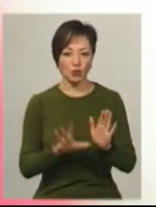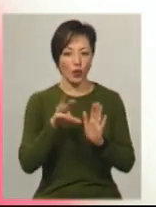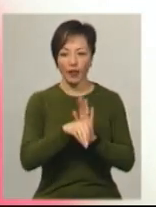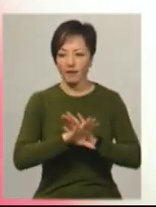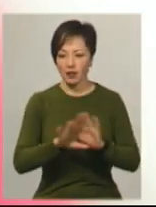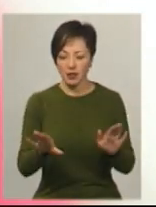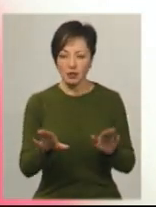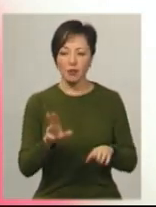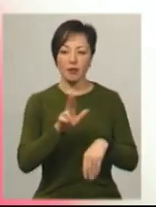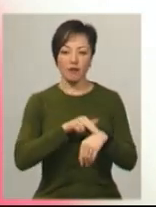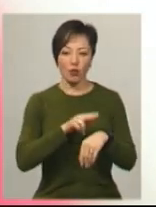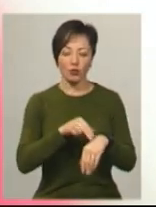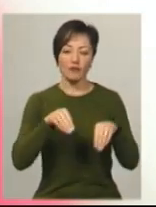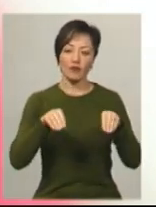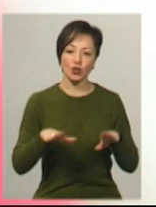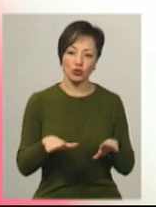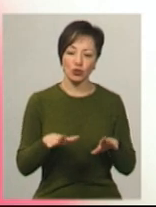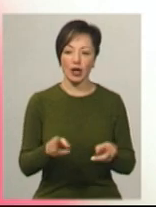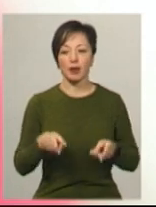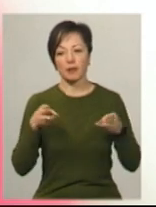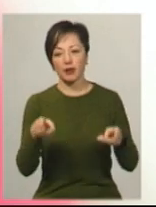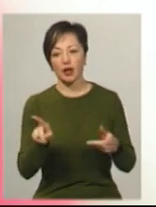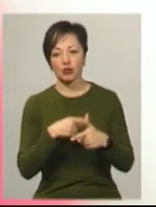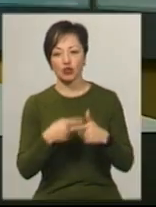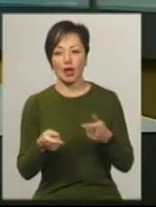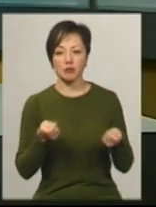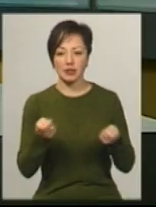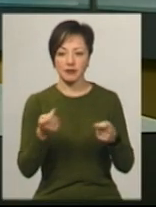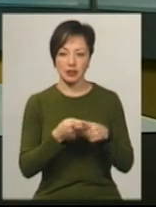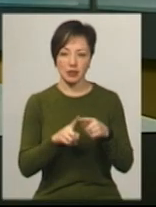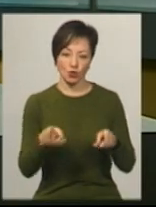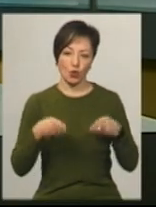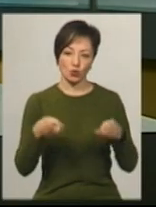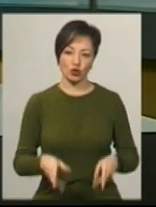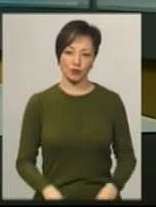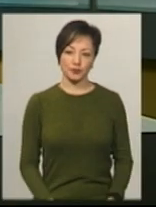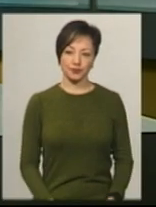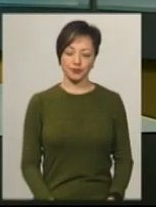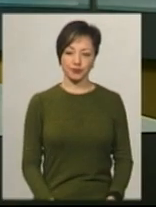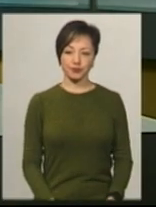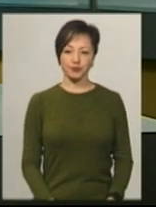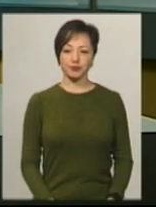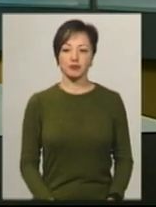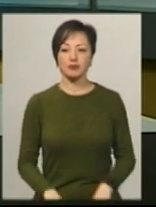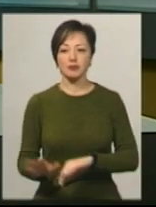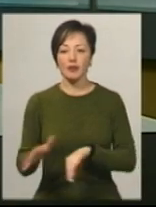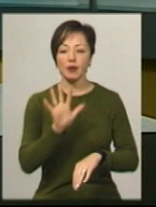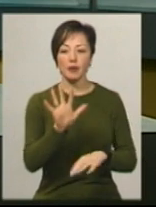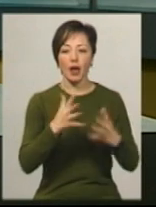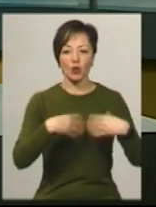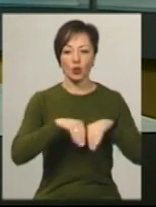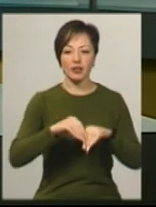вніс, оскільки правоохоронці вирішують, кримінальний чи адміністративний – це злочин. П'ять родин